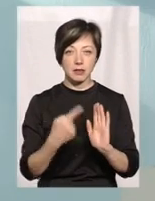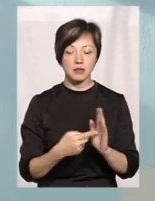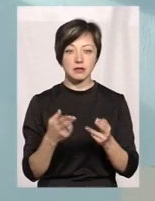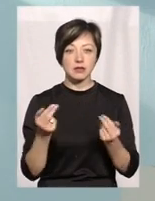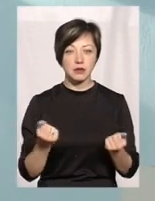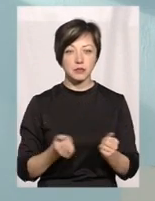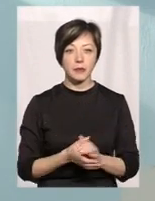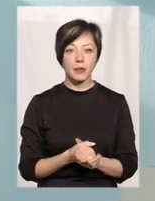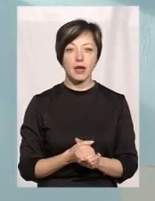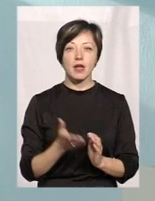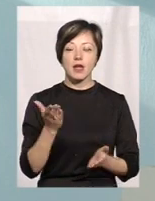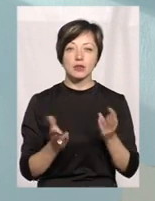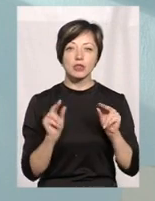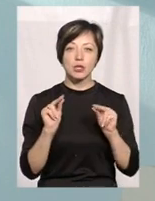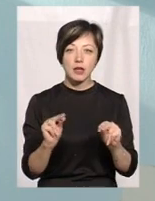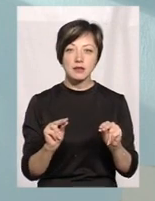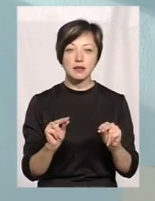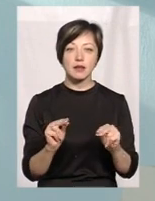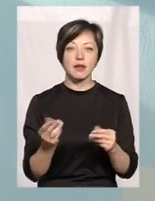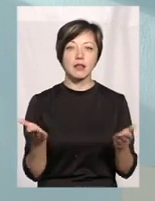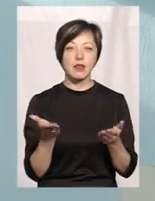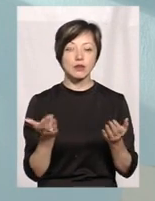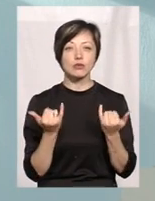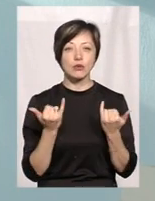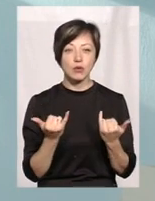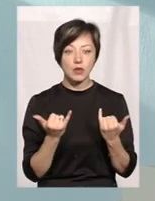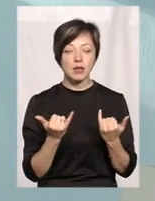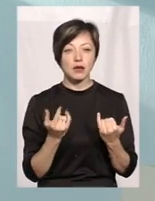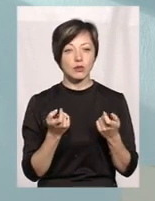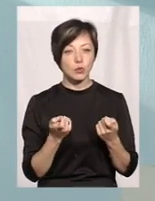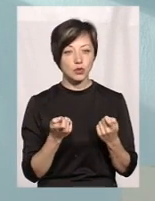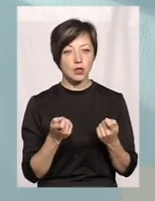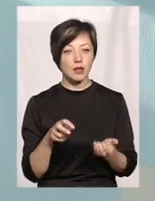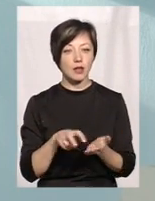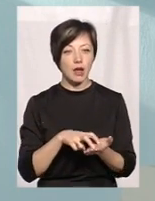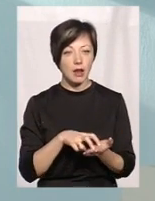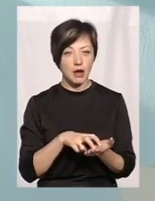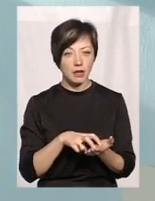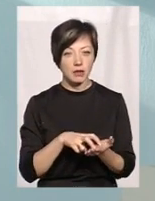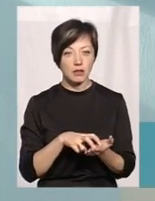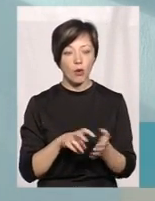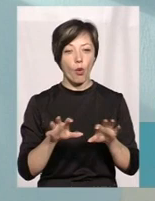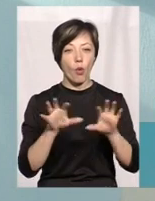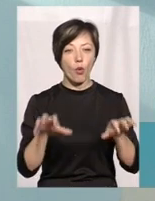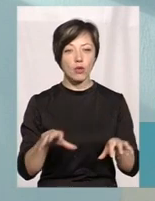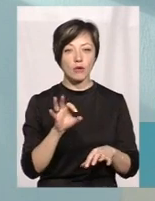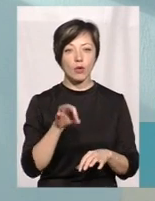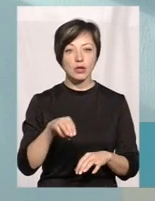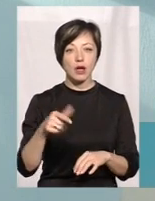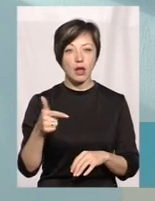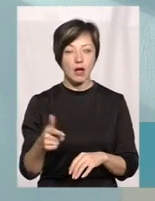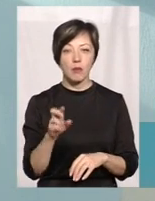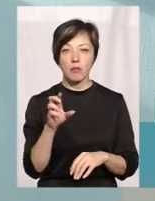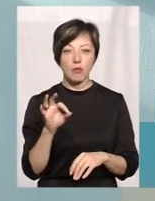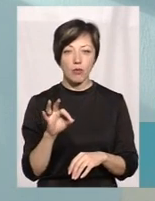Якщо чесно, навіть десь і сьогодні налякані голови ОТГ. Тому